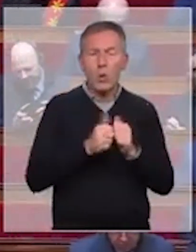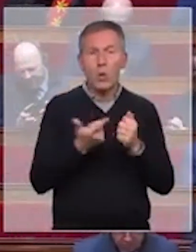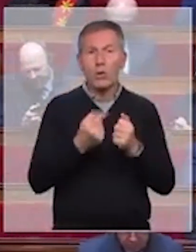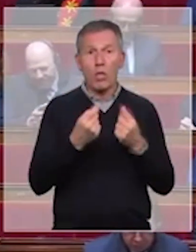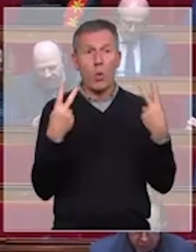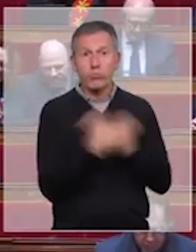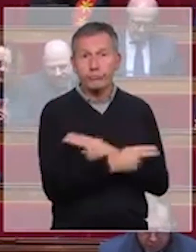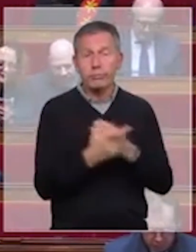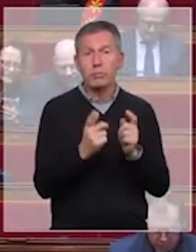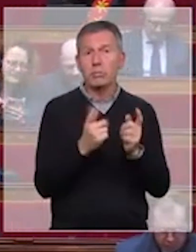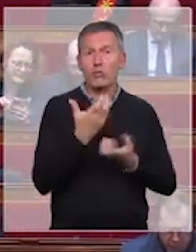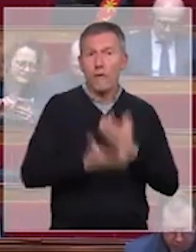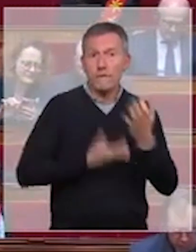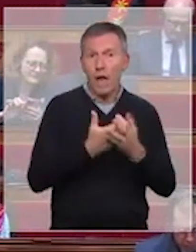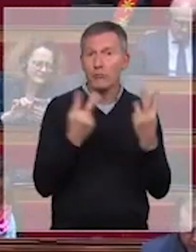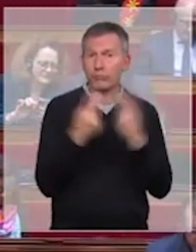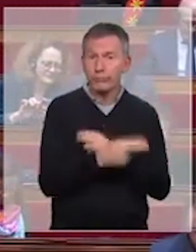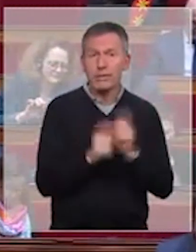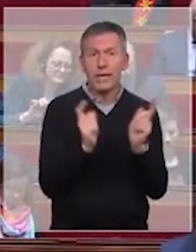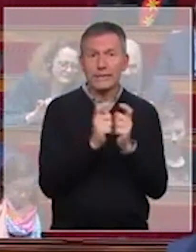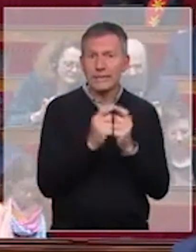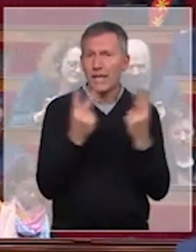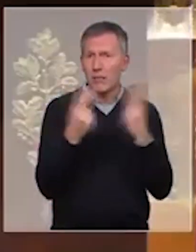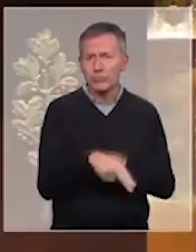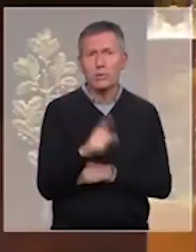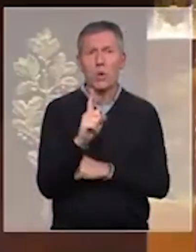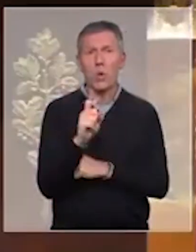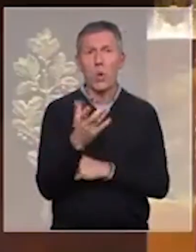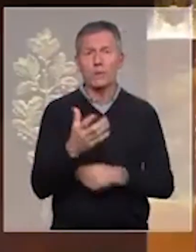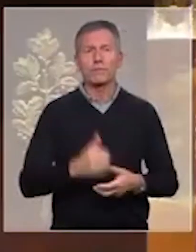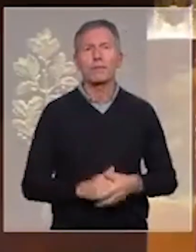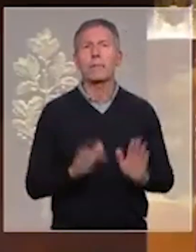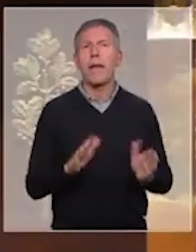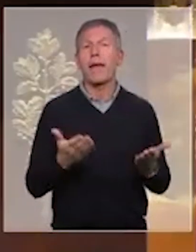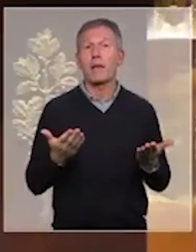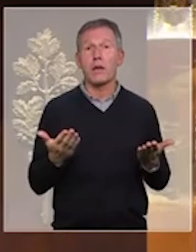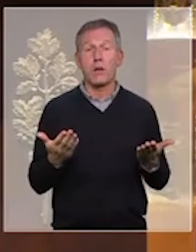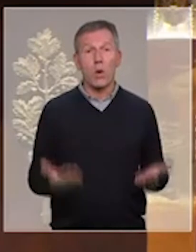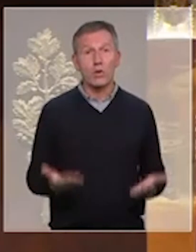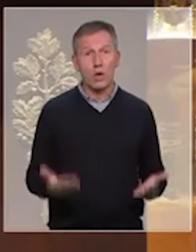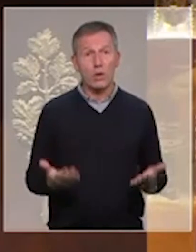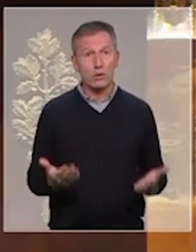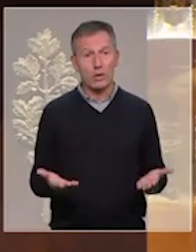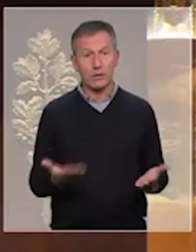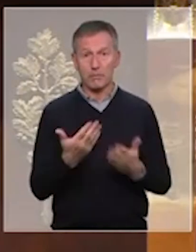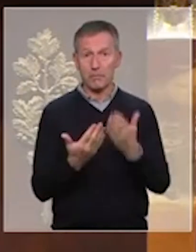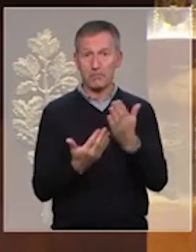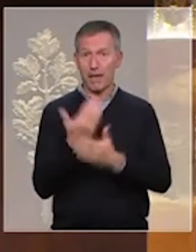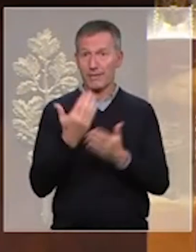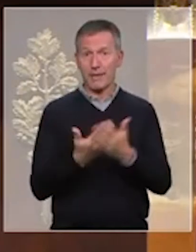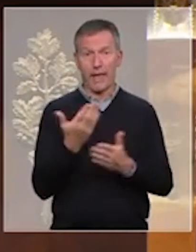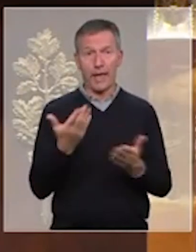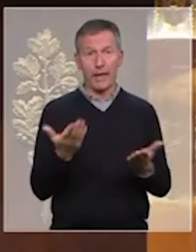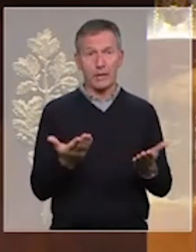gens de chauffage, d'électricité, d'eau. Seulement aujourd'hui, depuis ce matin, depuis